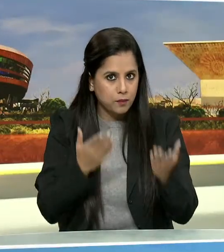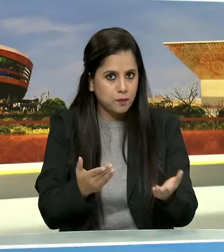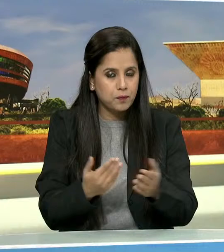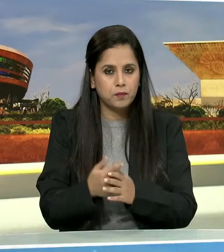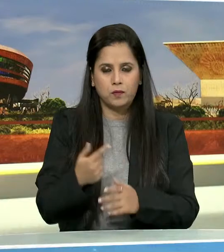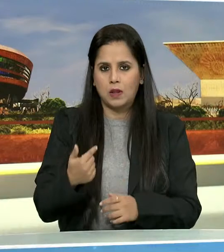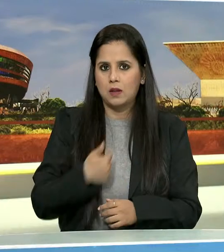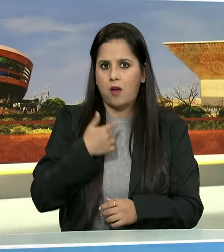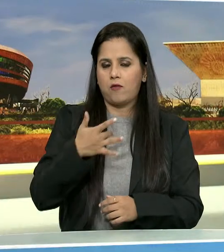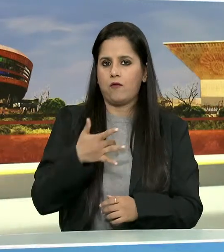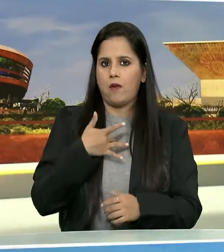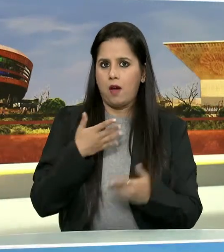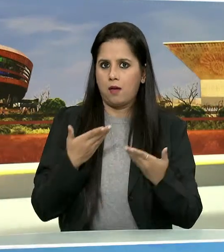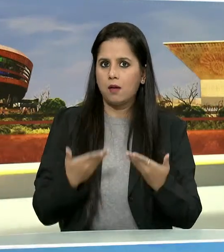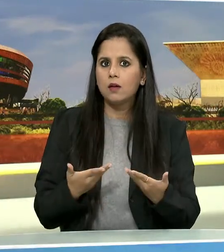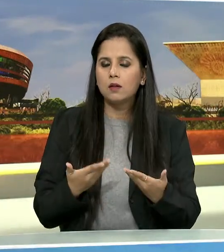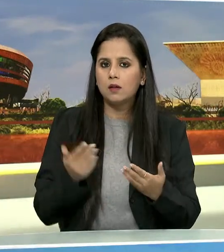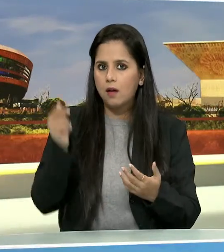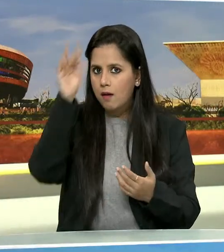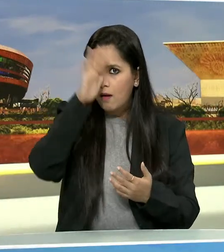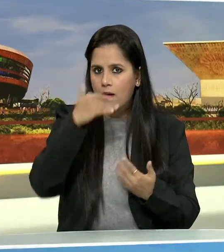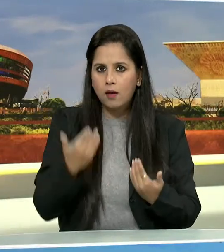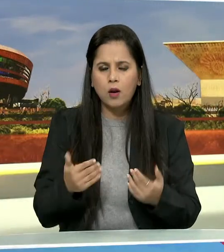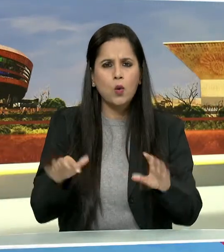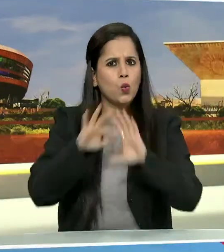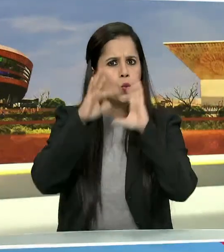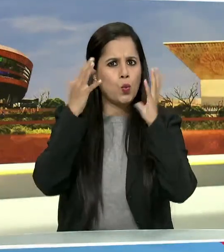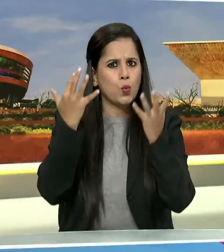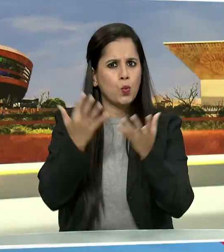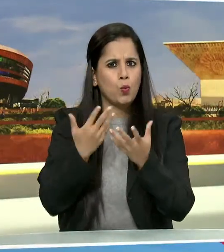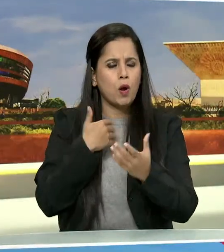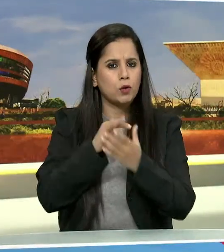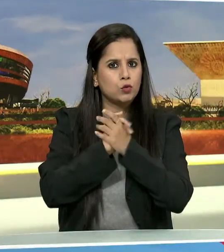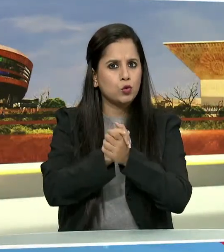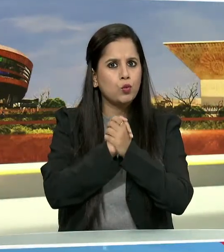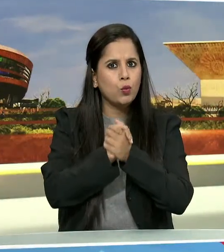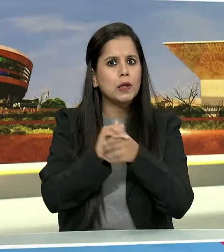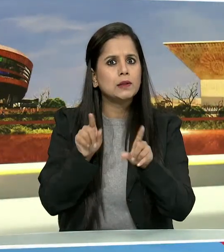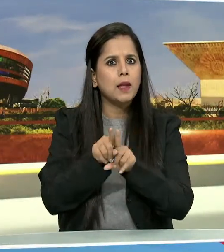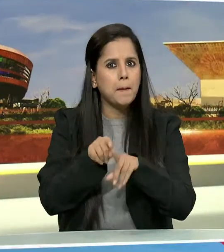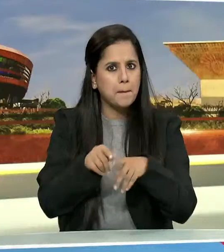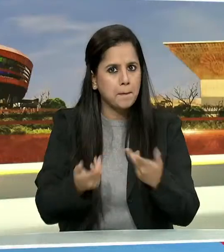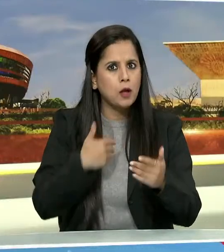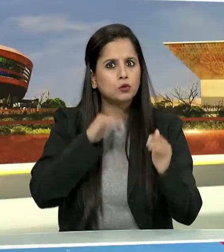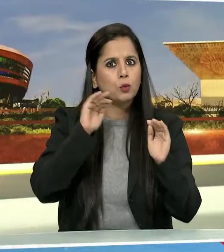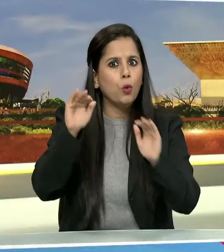सुथ को एक विश्व मित्र के रूप में देखता है